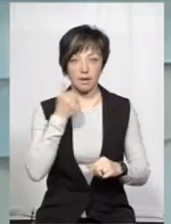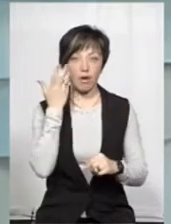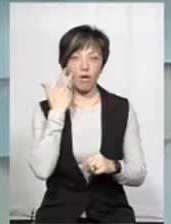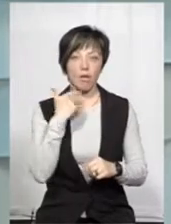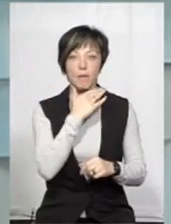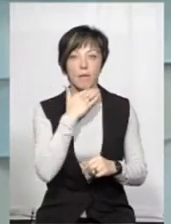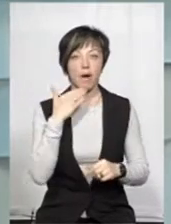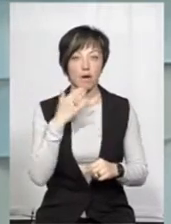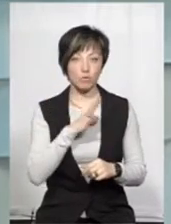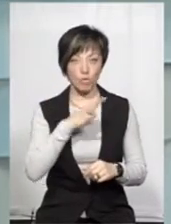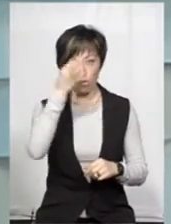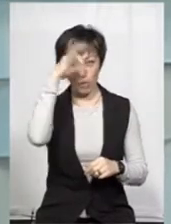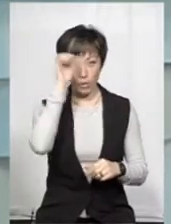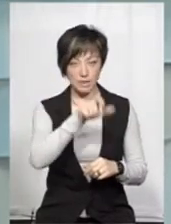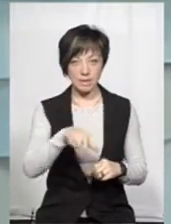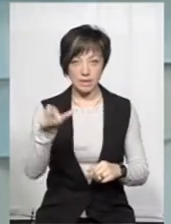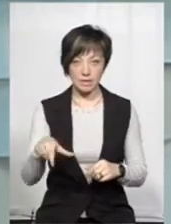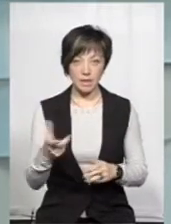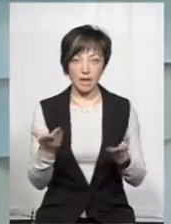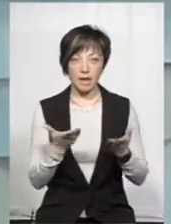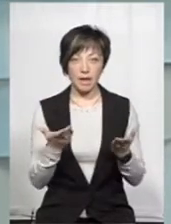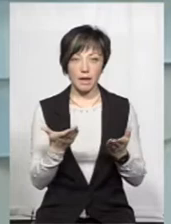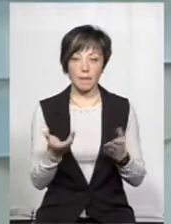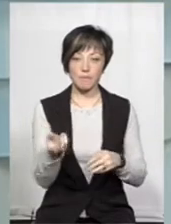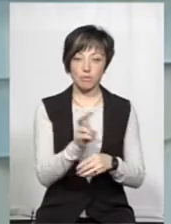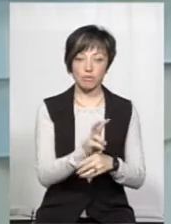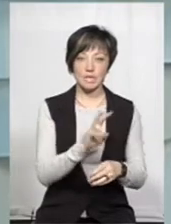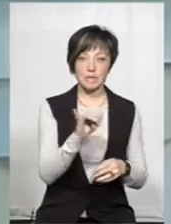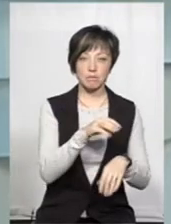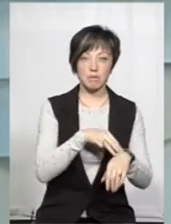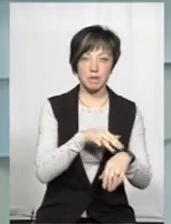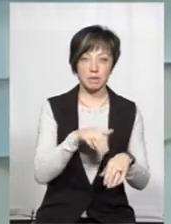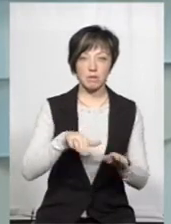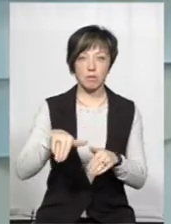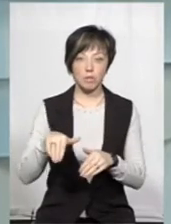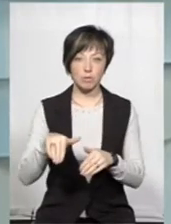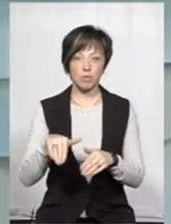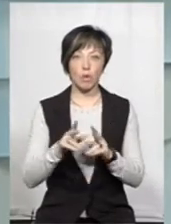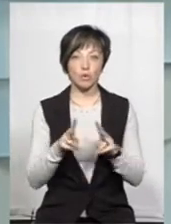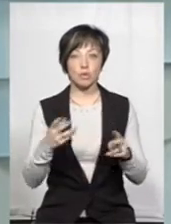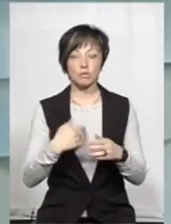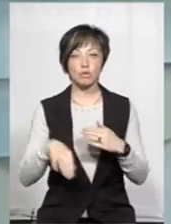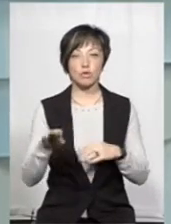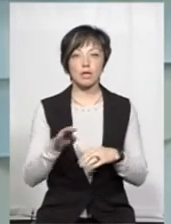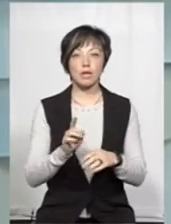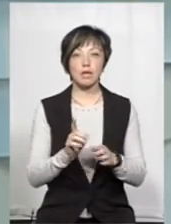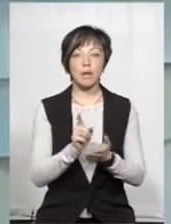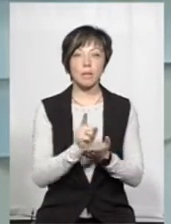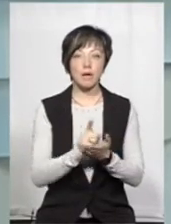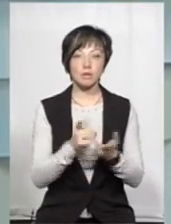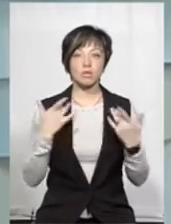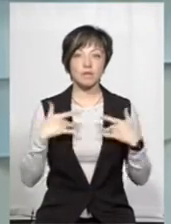ну, багато було поліцейських, які прийшли з міліції, але вони потім, хтось пішов на пенсію, хтось